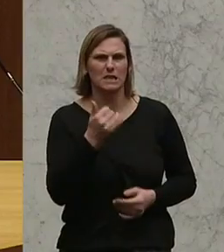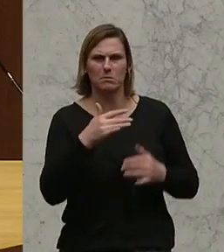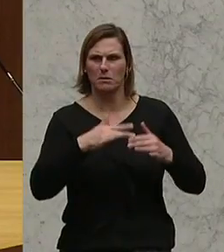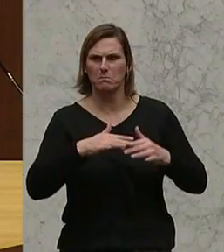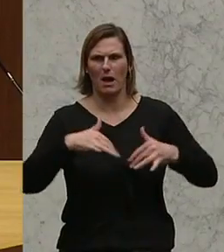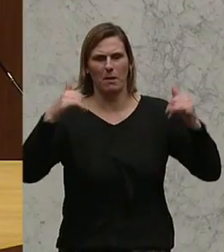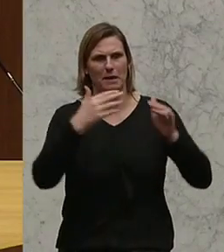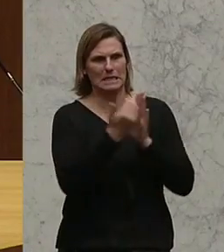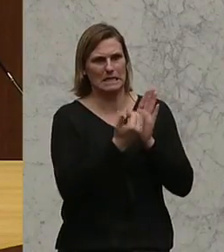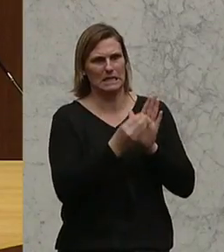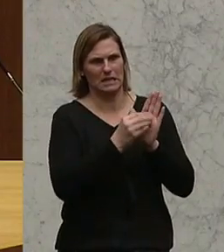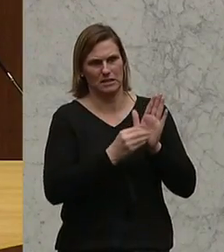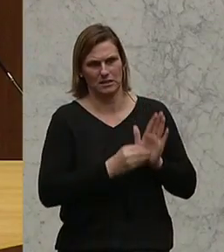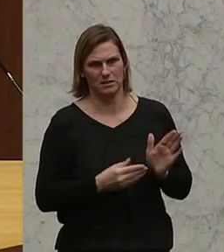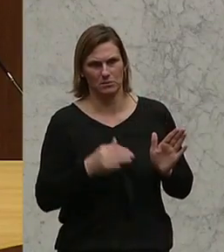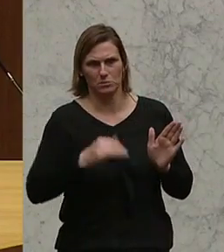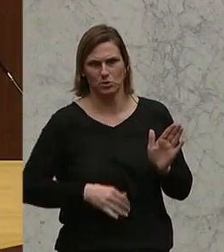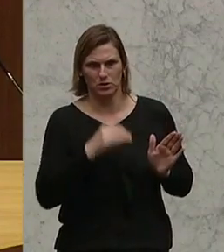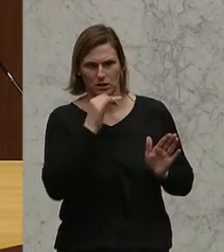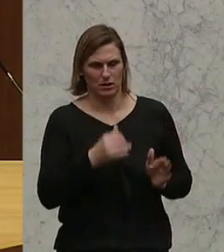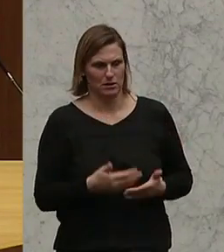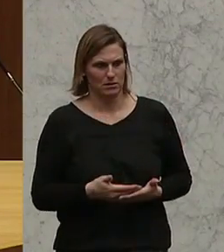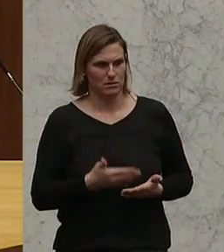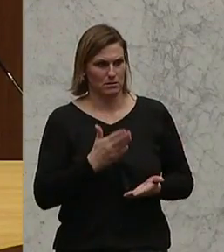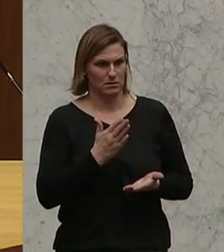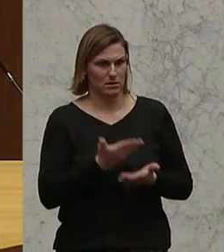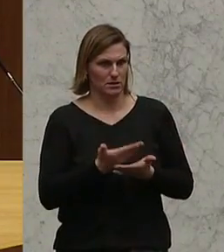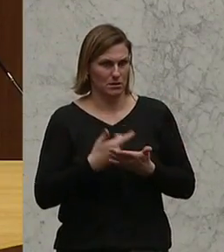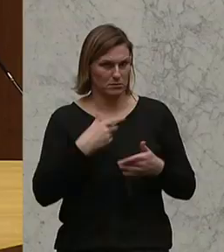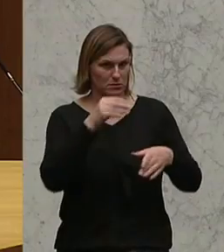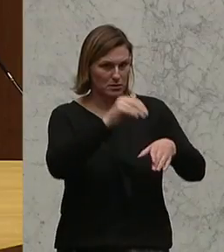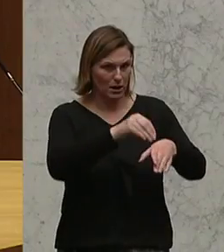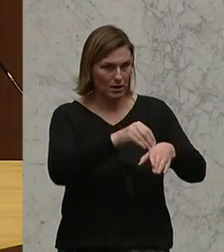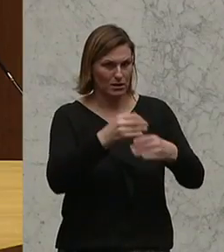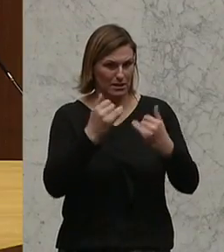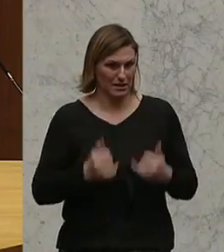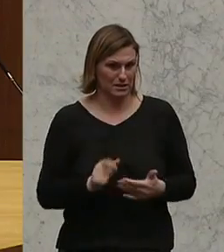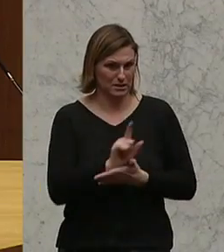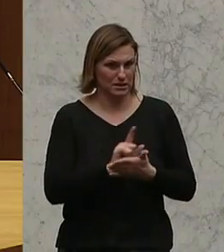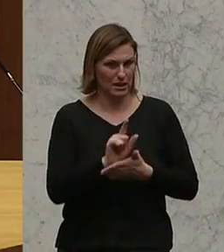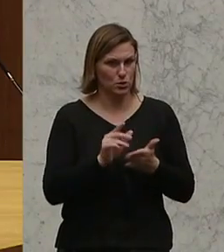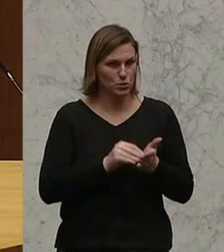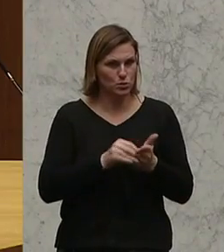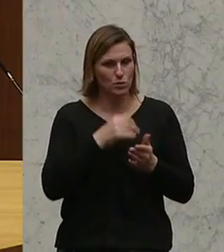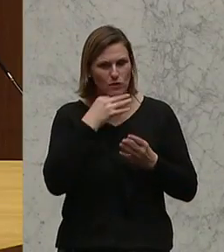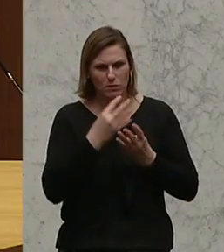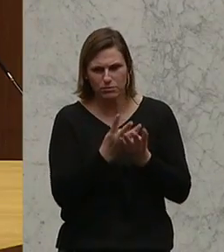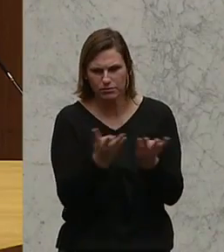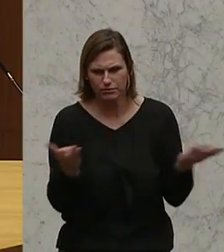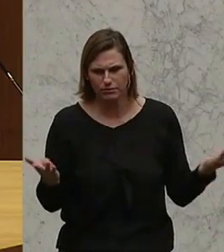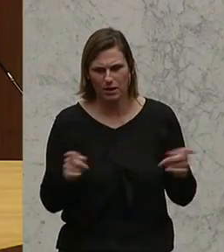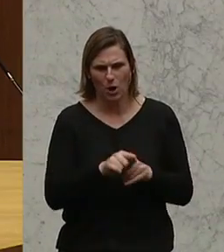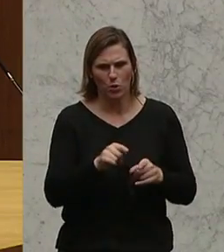per Gesetz hier verordnen. Daher sage ich Ihnen, und gerade im Zeitalter der Nutzungsvielfalt, auch an Grund und